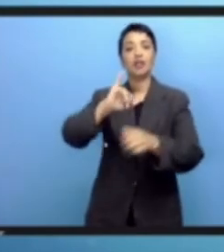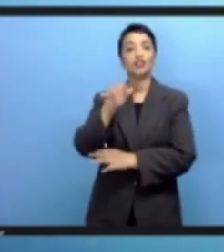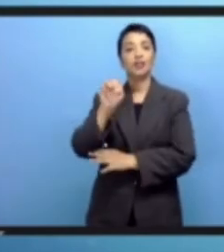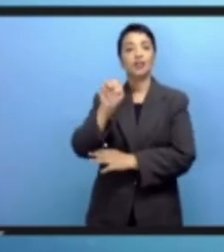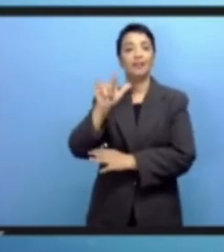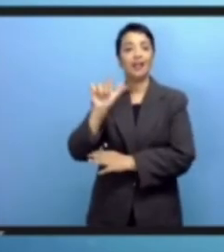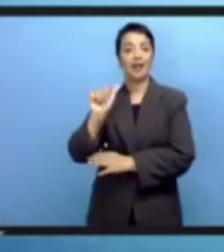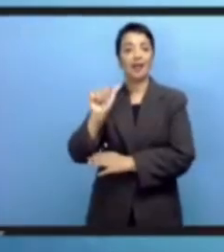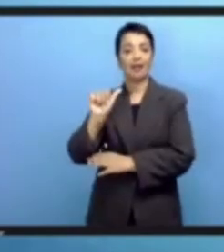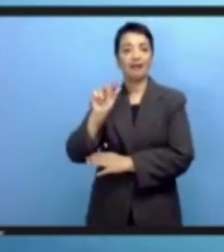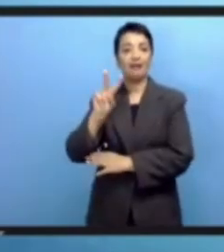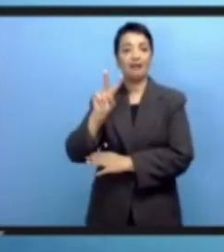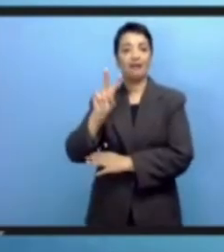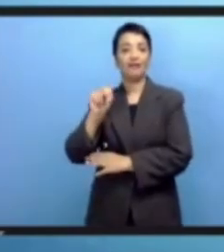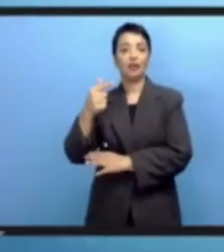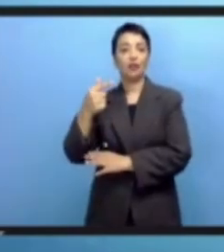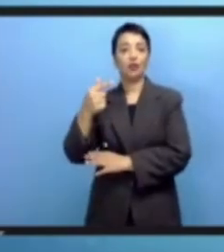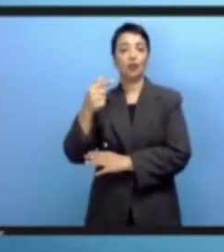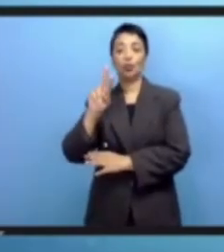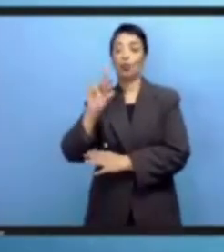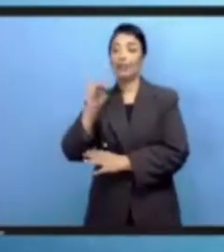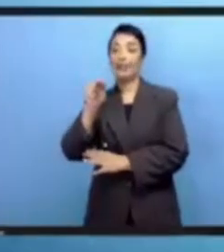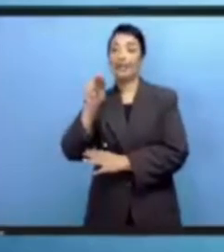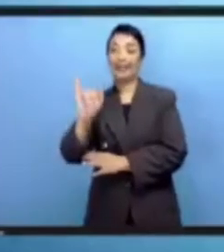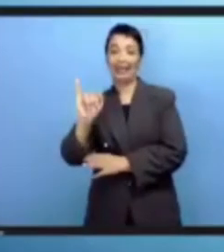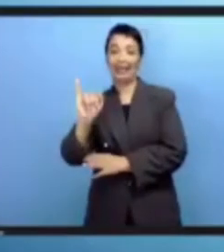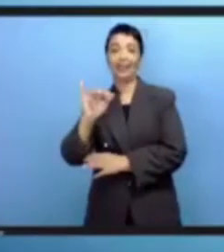سأعيد مربي